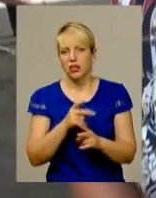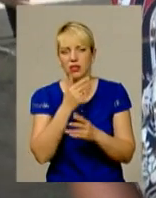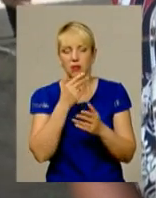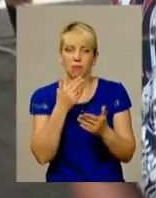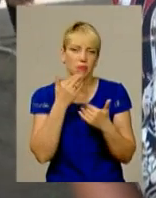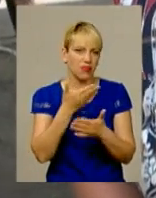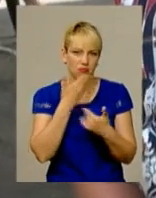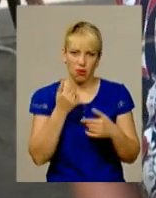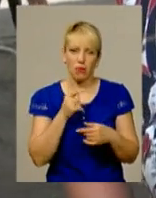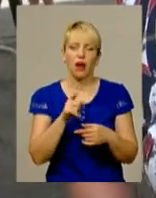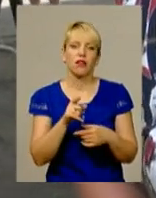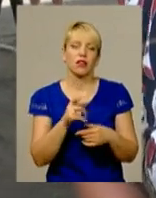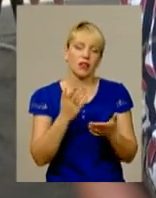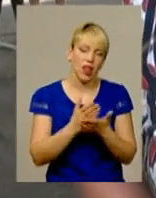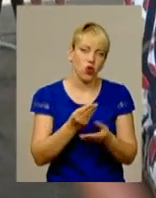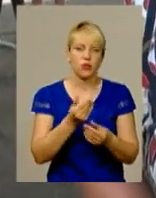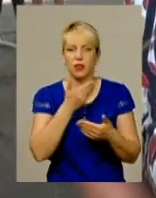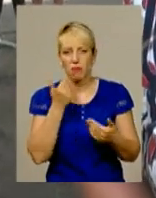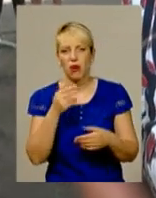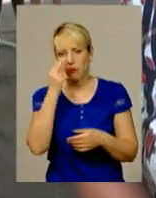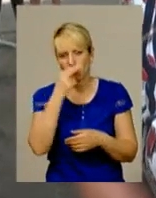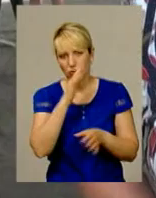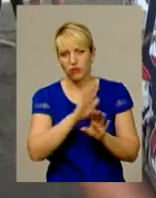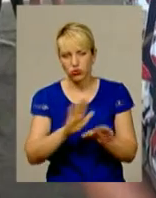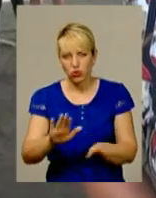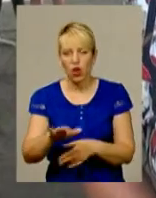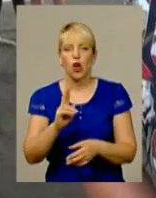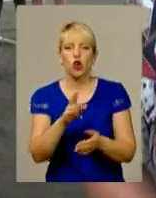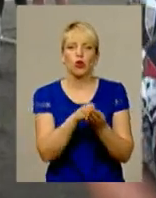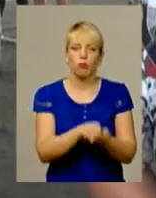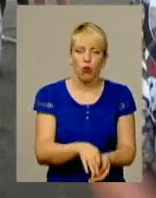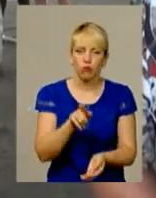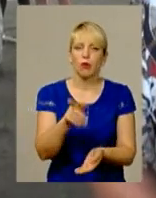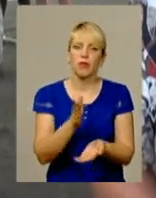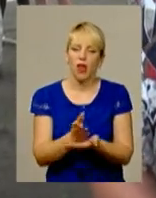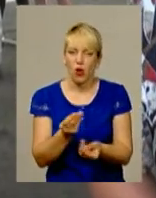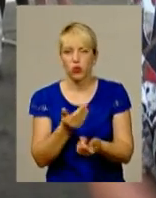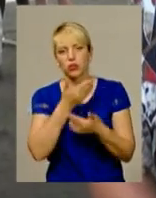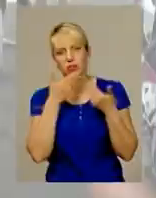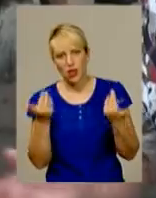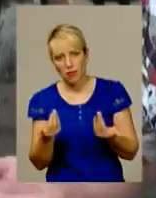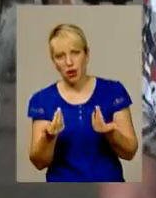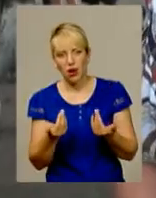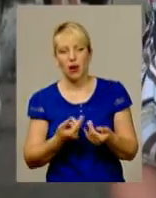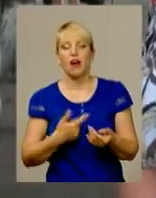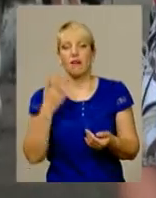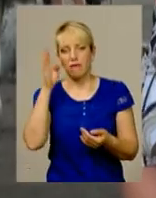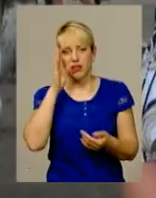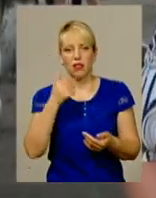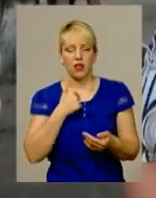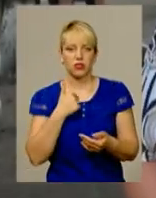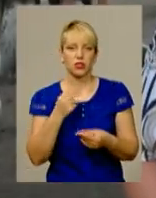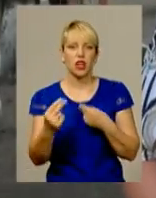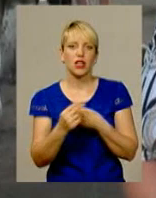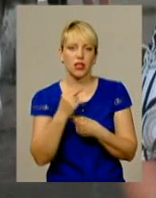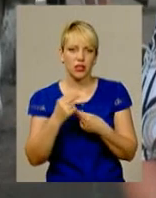в тебе, чи нема. Помирувався. Хто похорон справляє, він не питає, чи в тебе є гроші, чи нема. Він наш наставник,